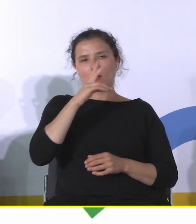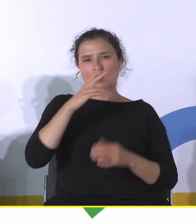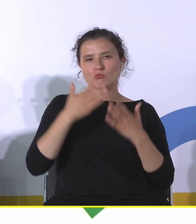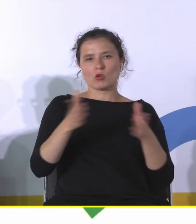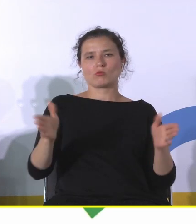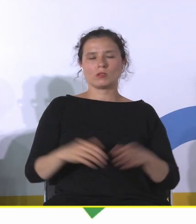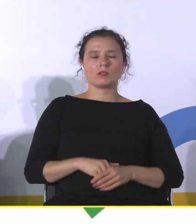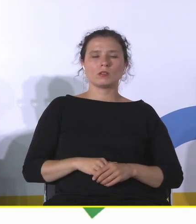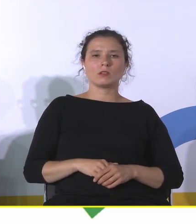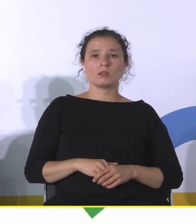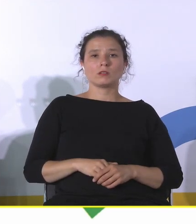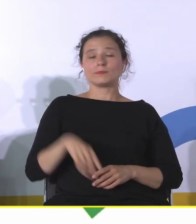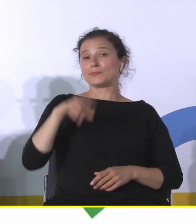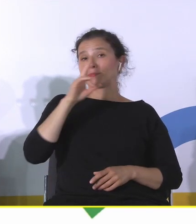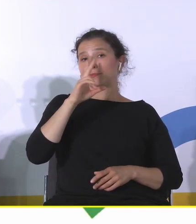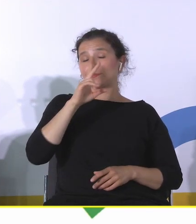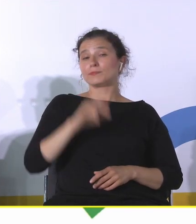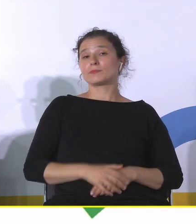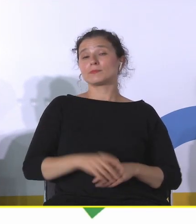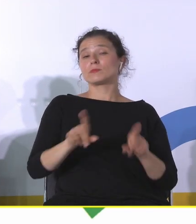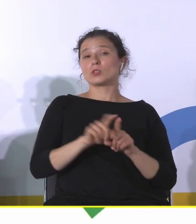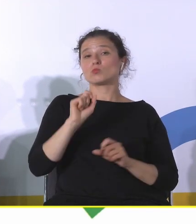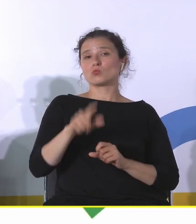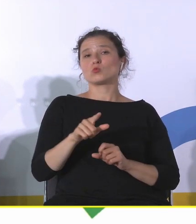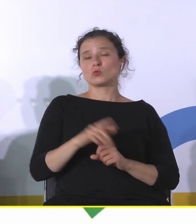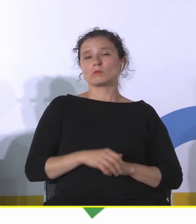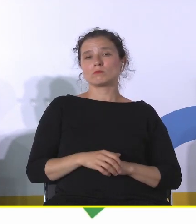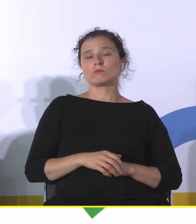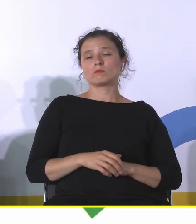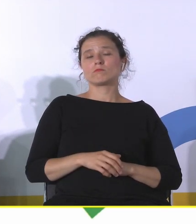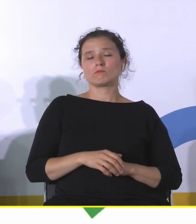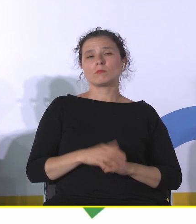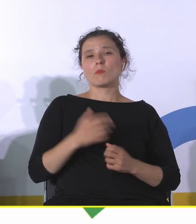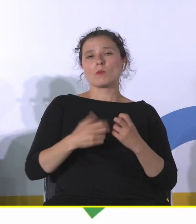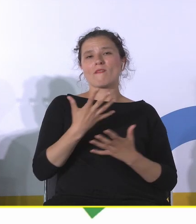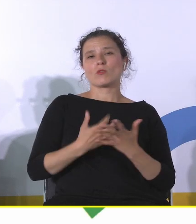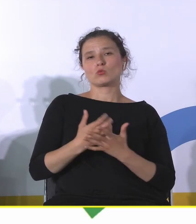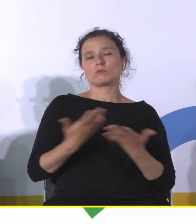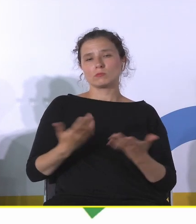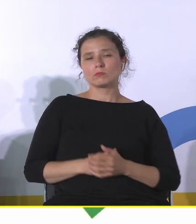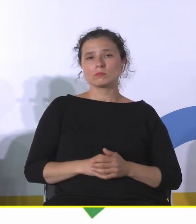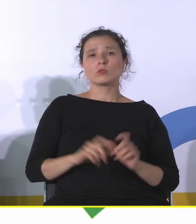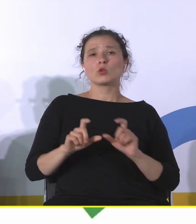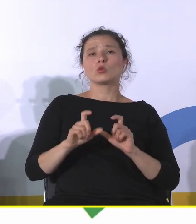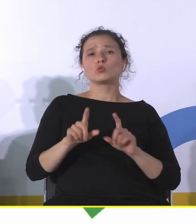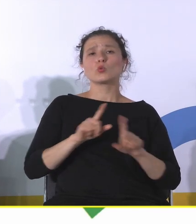oczywiście pojawiła, pojawi się też problem takiej operacjonalizacji. Co to znaczy, że dziedzictwo ma wpływ społeczny, prawda?